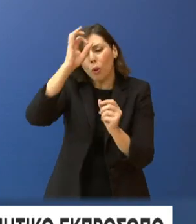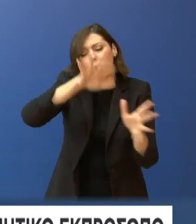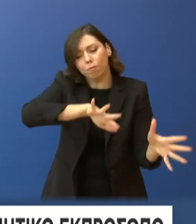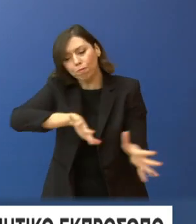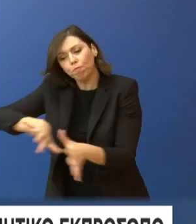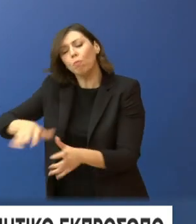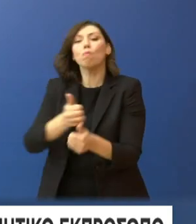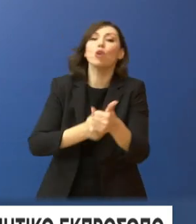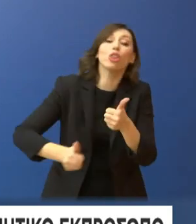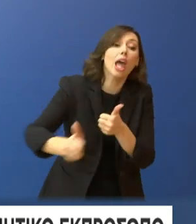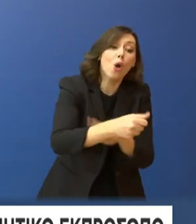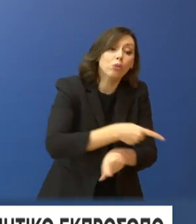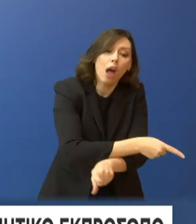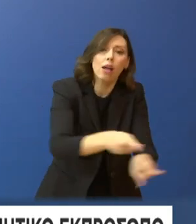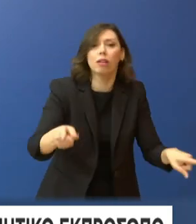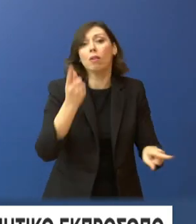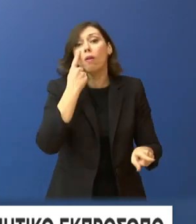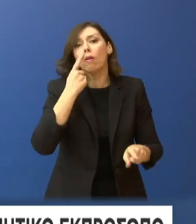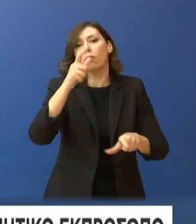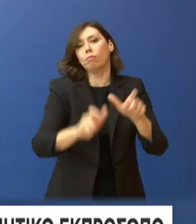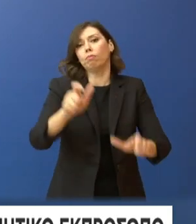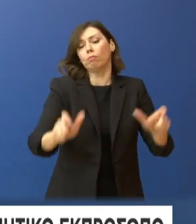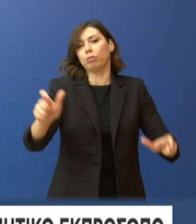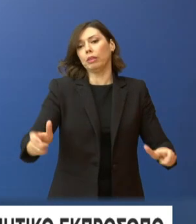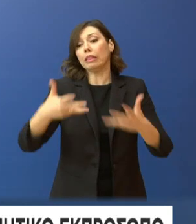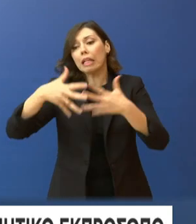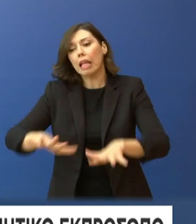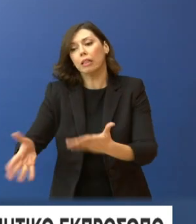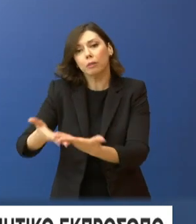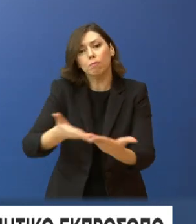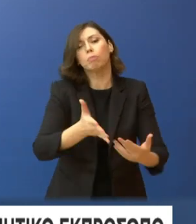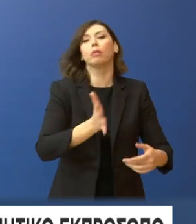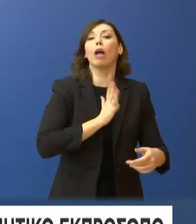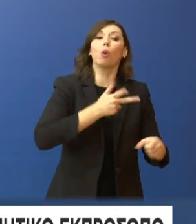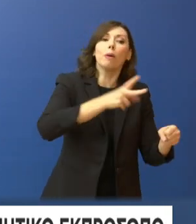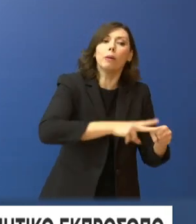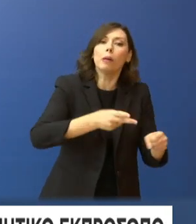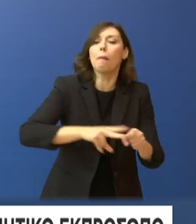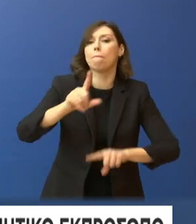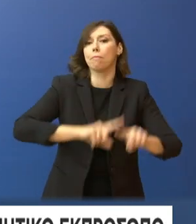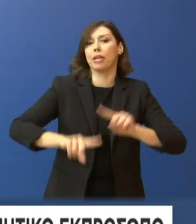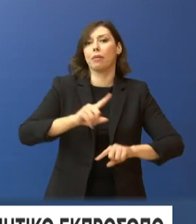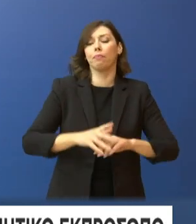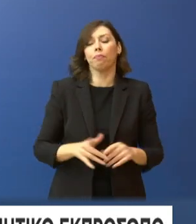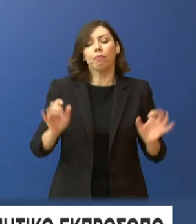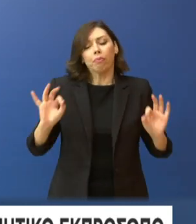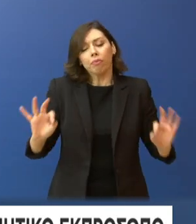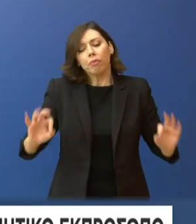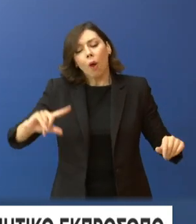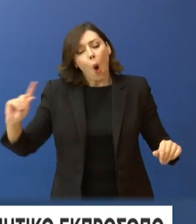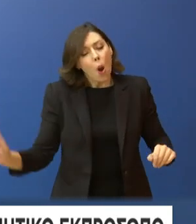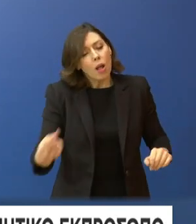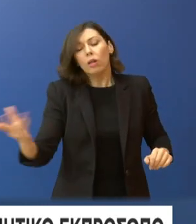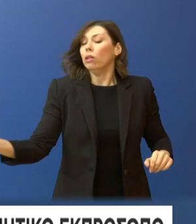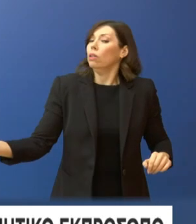που αυτές δημιούργησαν, τα ψυχικά και τα σωματικά τραύματα όσων επέζησαν. Το ψυχικό άλγος όλων μας, των κατοίκων αυτής της χώρας